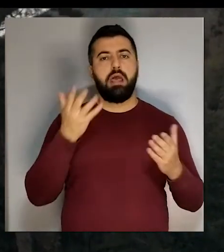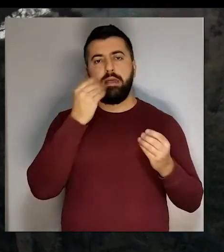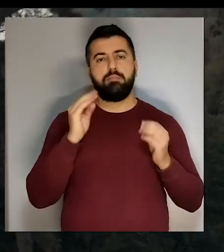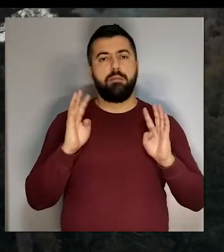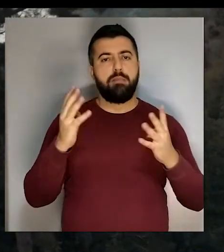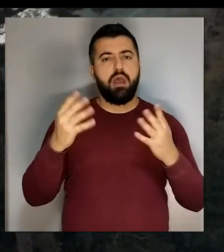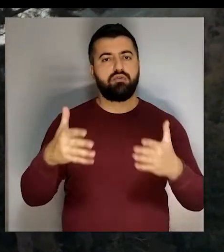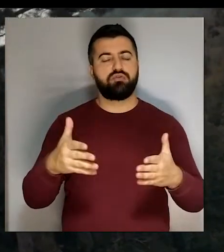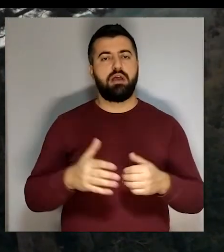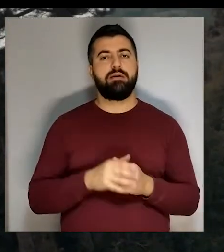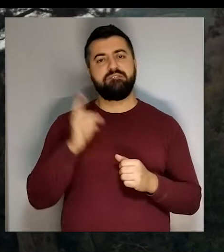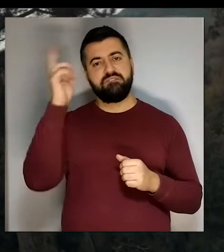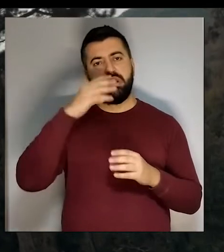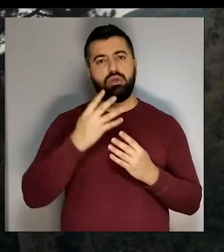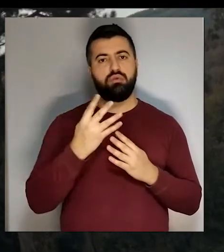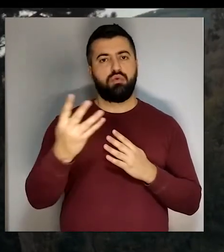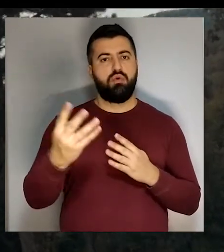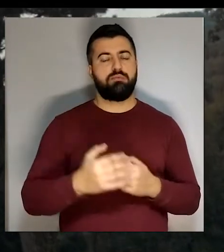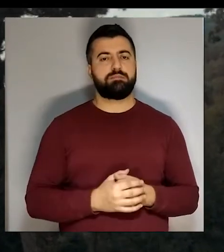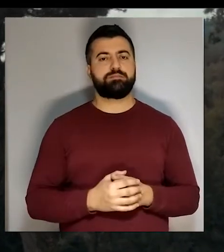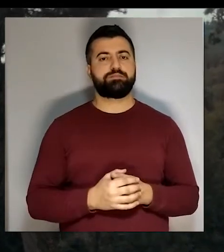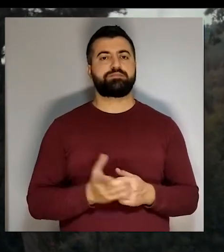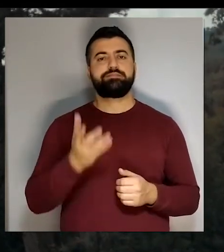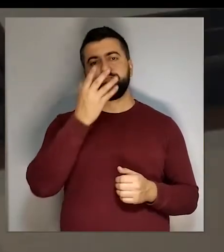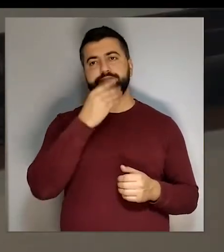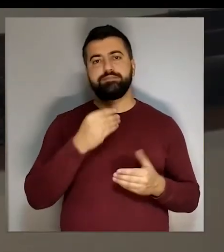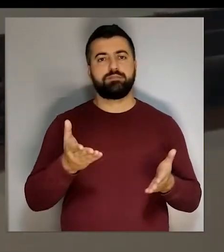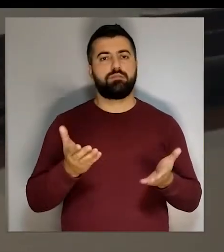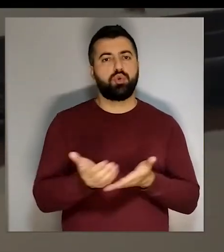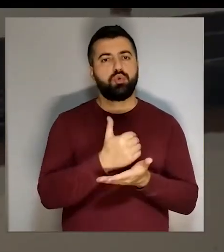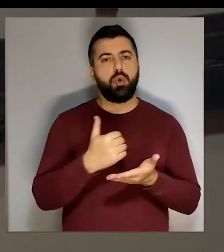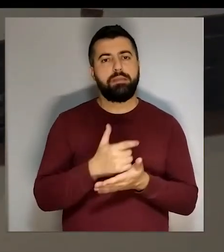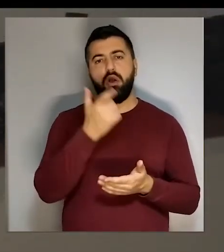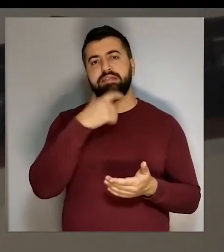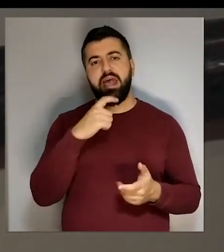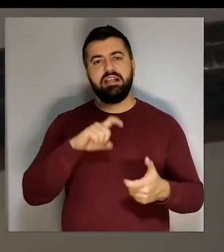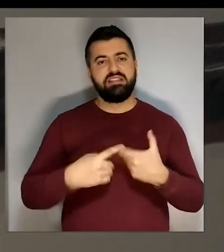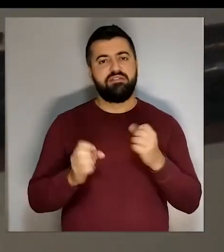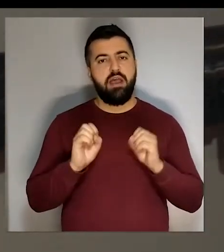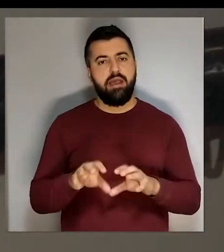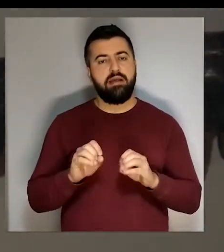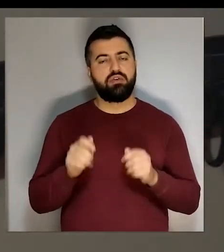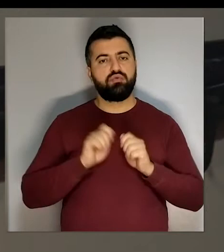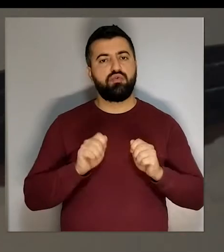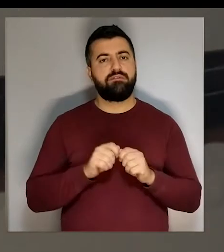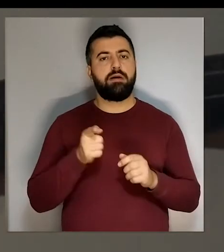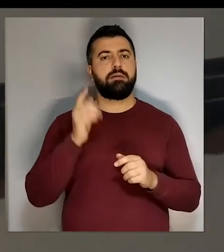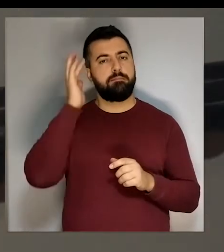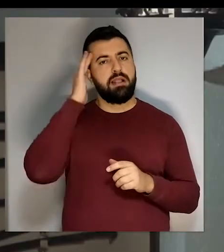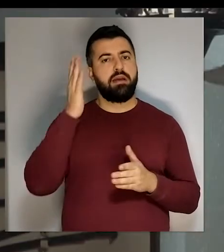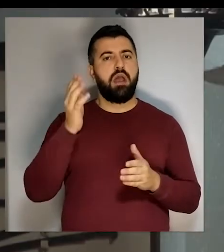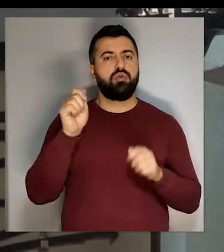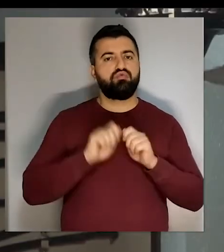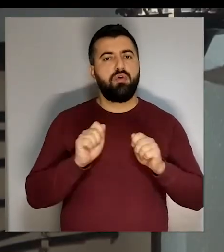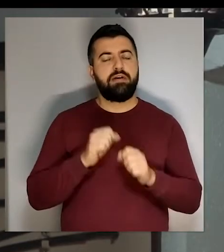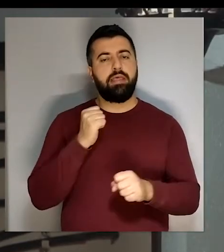podigao baštu i mali vinograd Pasionirano je se kupljao stare predmete iz boke I kao